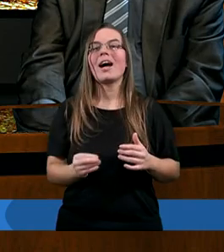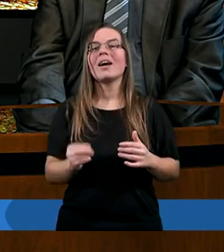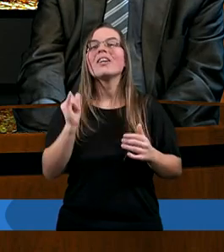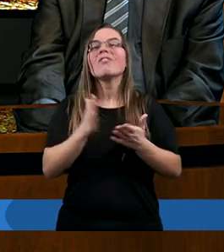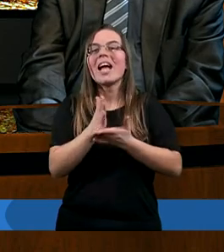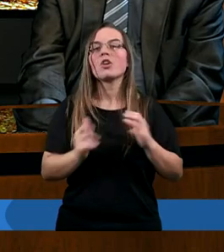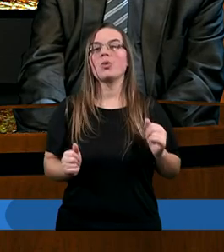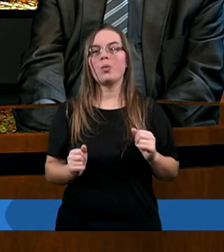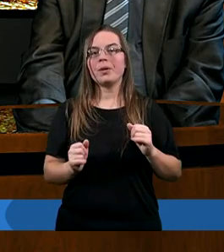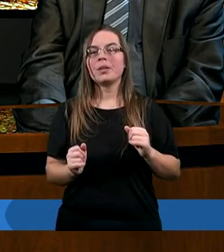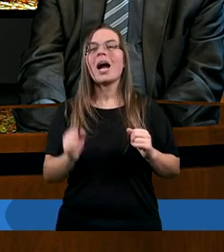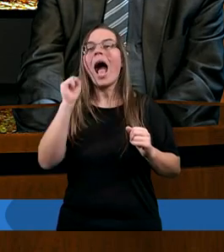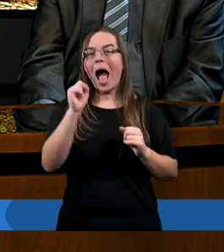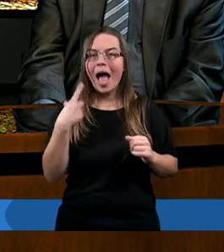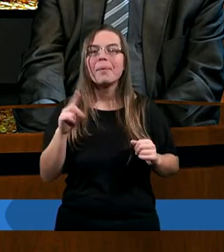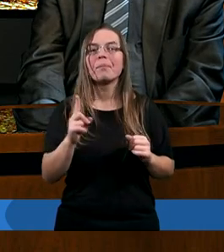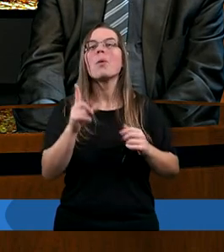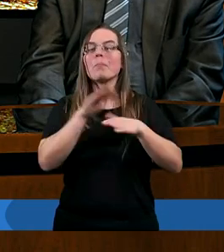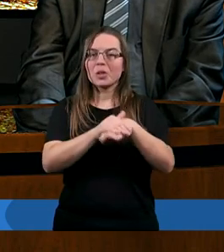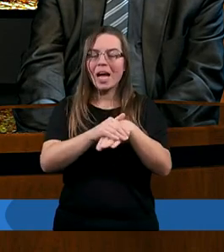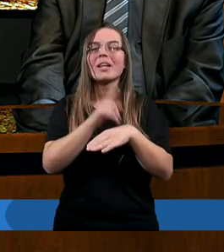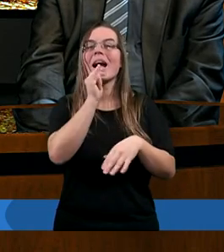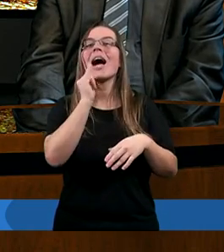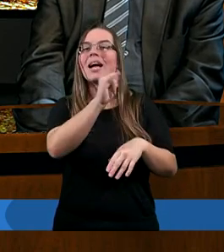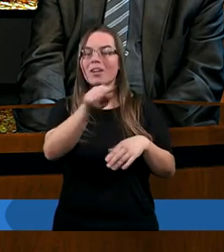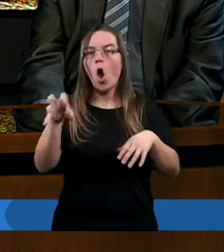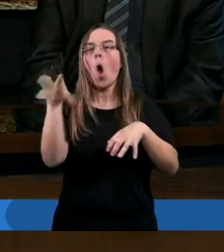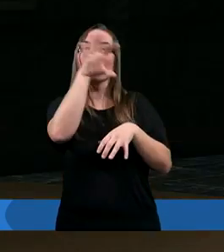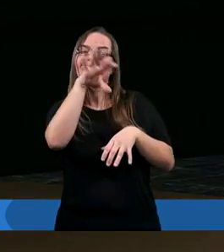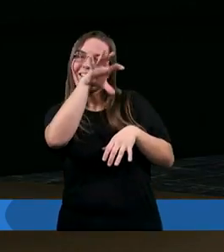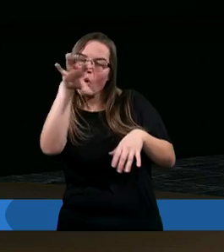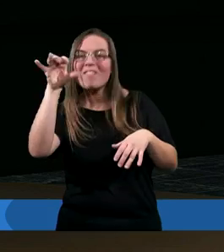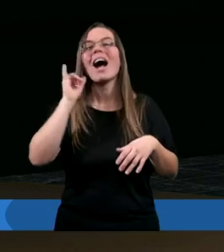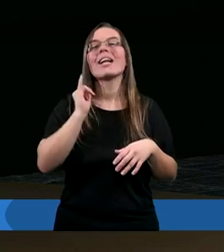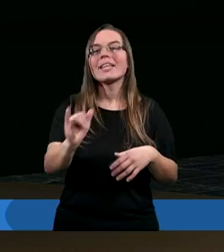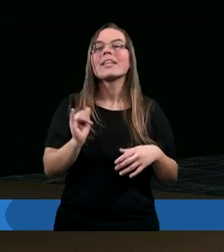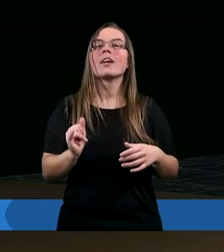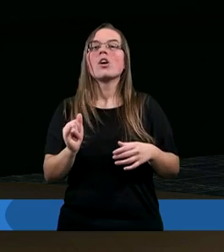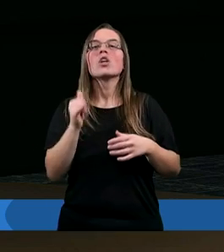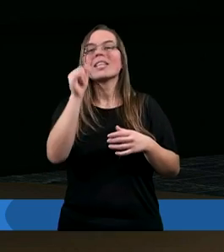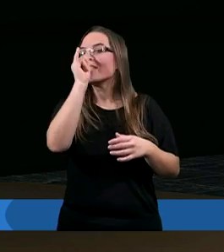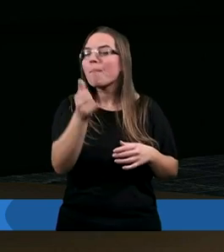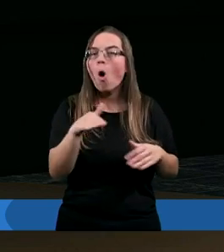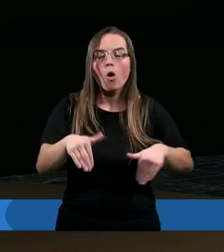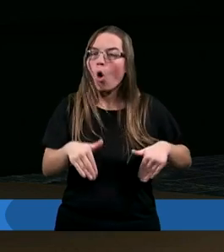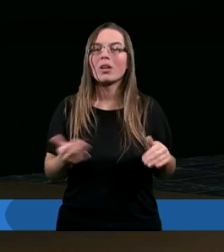Prawda? A przyjaciele jedynie go obserwowali i nie